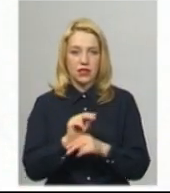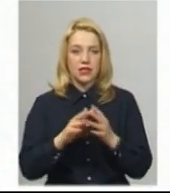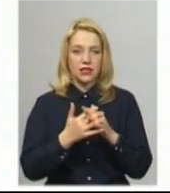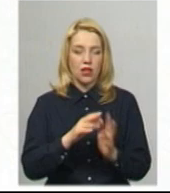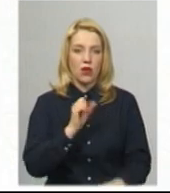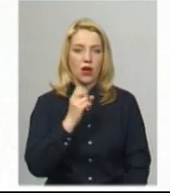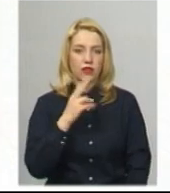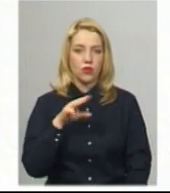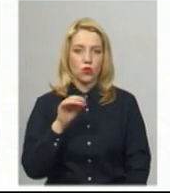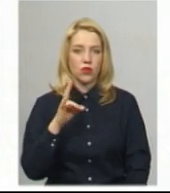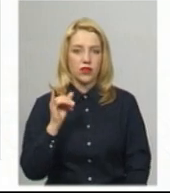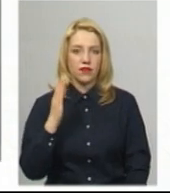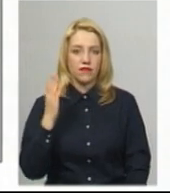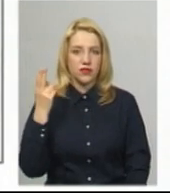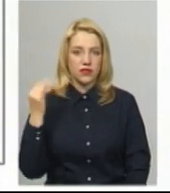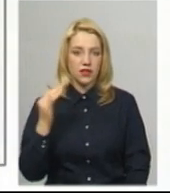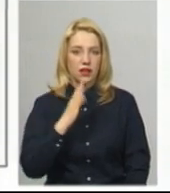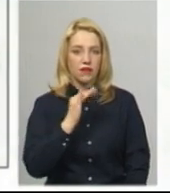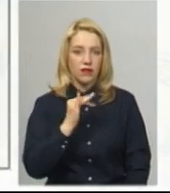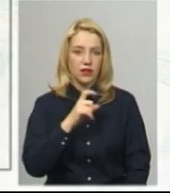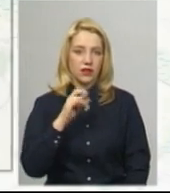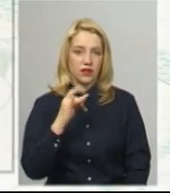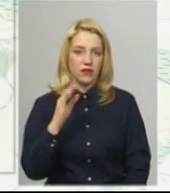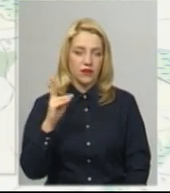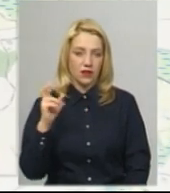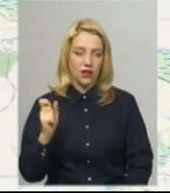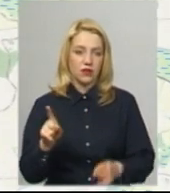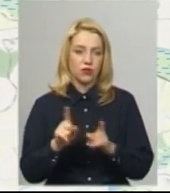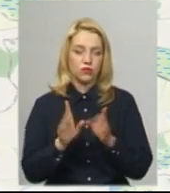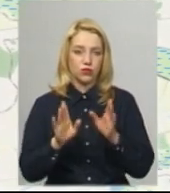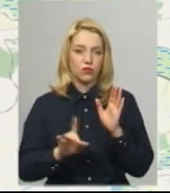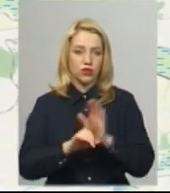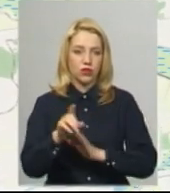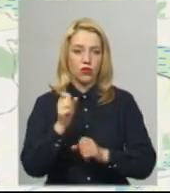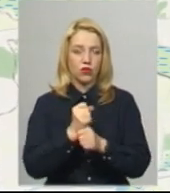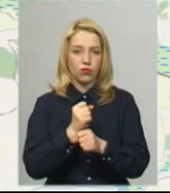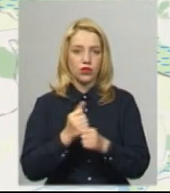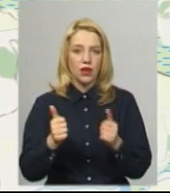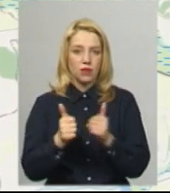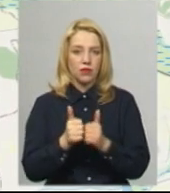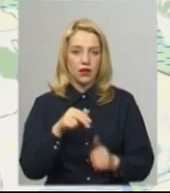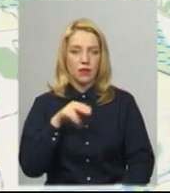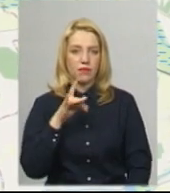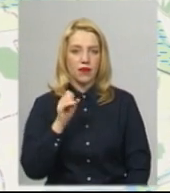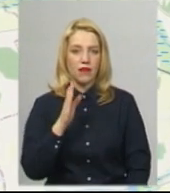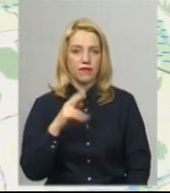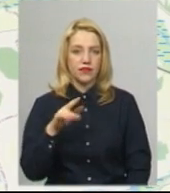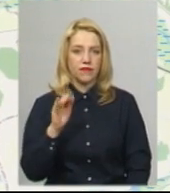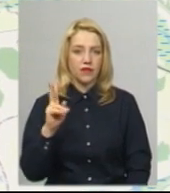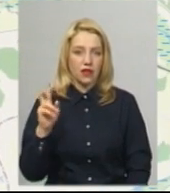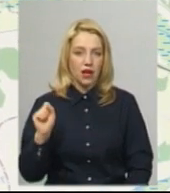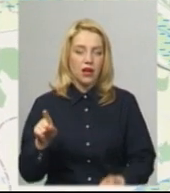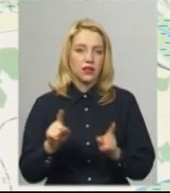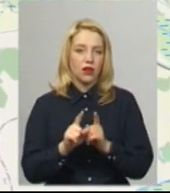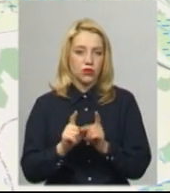Вихилівка. Також невдовзі будуть розпочаті роботи біля Правдівка. Зараз проводяться тендерні процедури. І